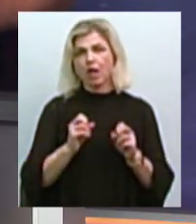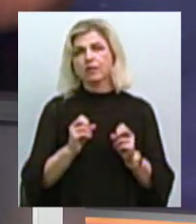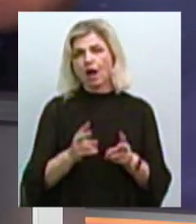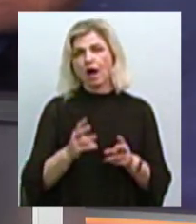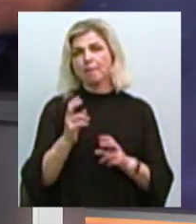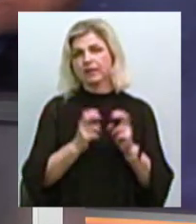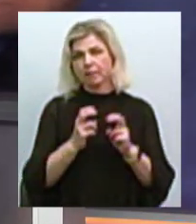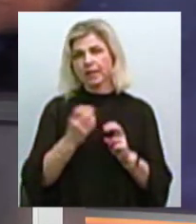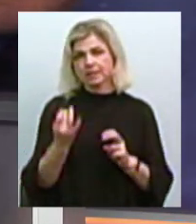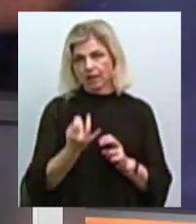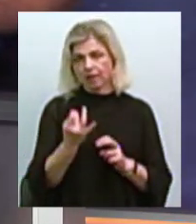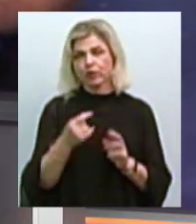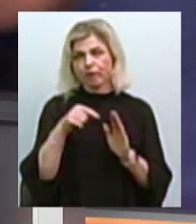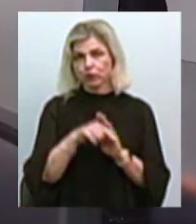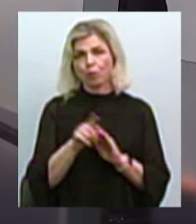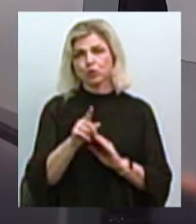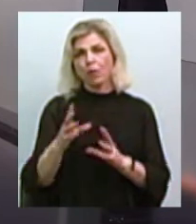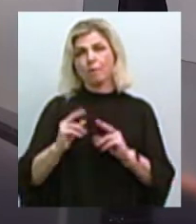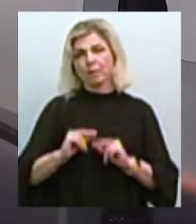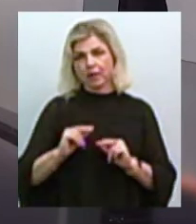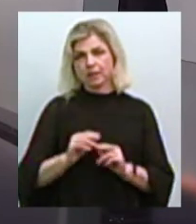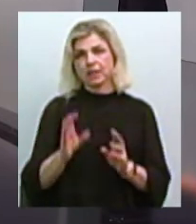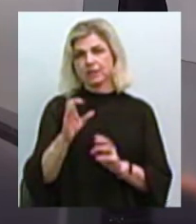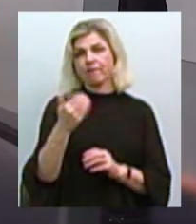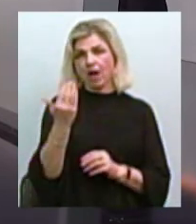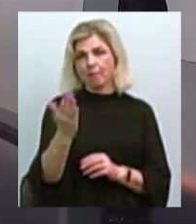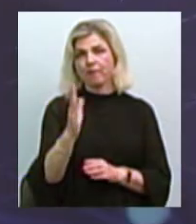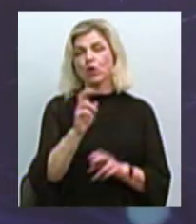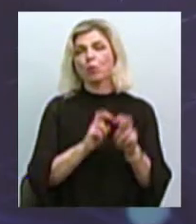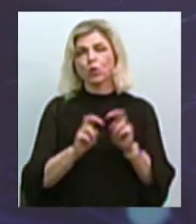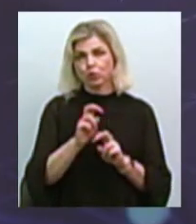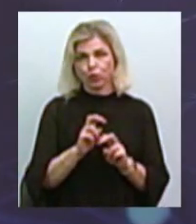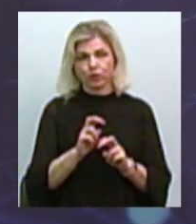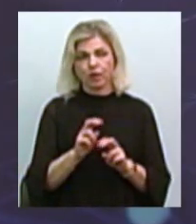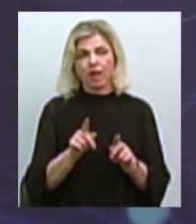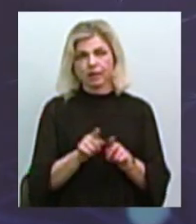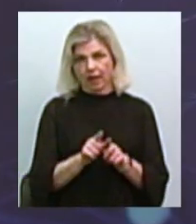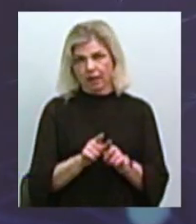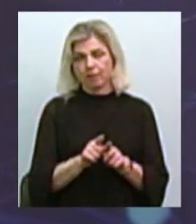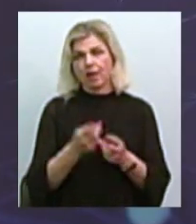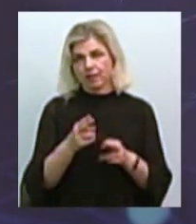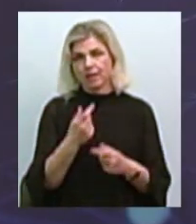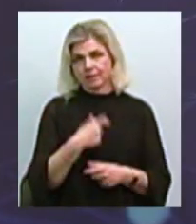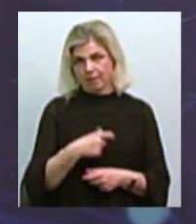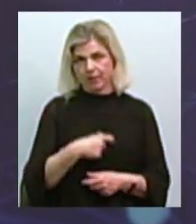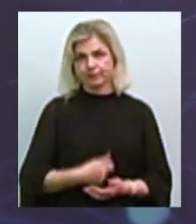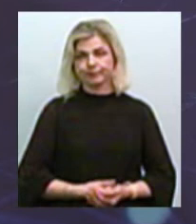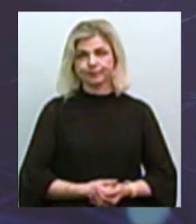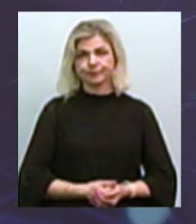зацікавлені саме в тому, щоб співпрацювати з вами у пошуку саме таким чином для себе працівників?